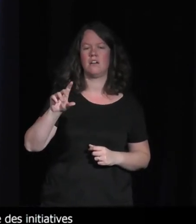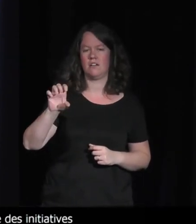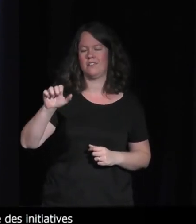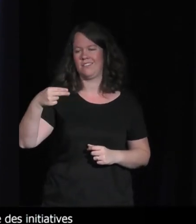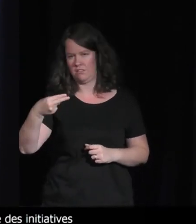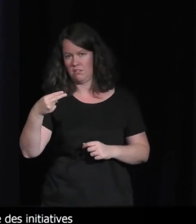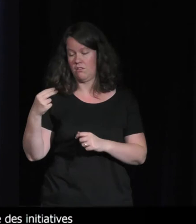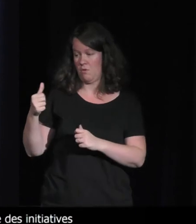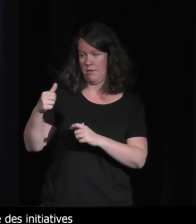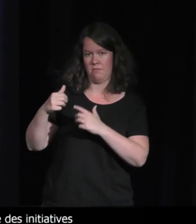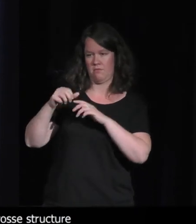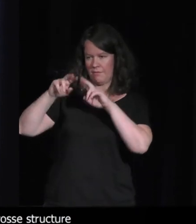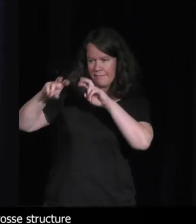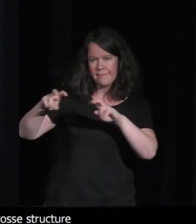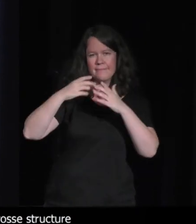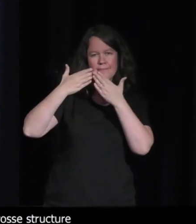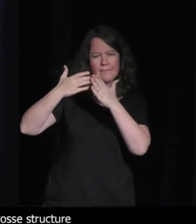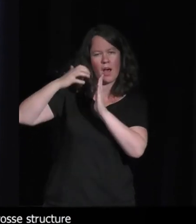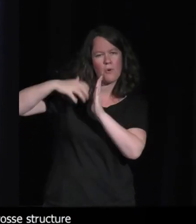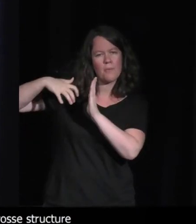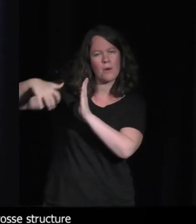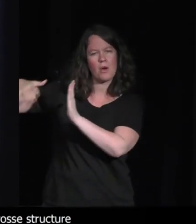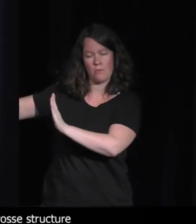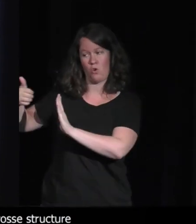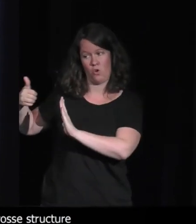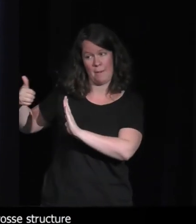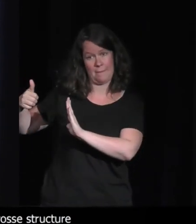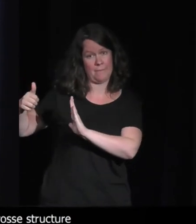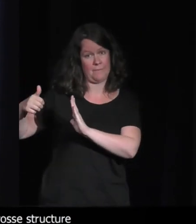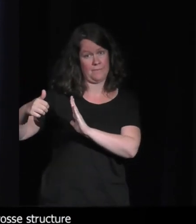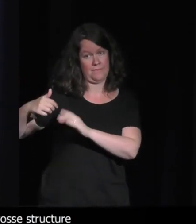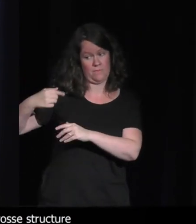rapports auprès du gouvernement, a commandité une analyse du cycle de vie,